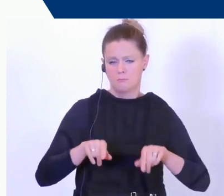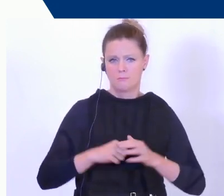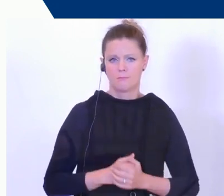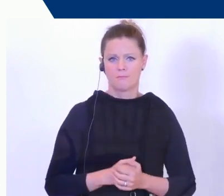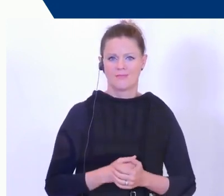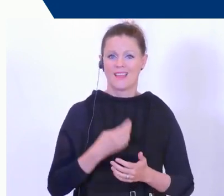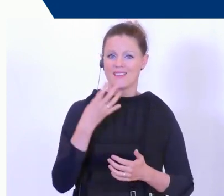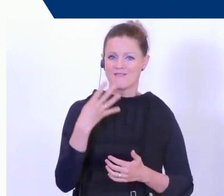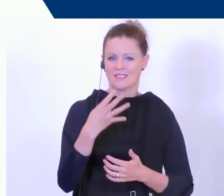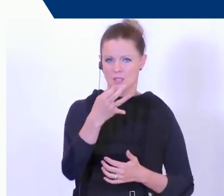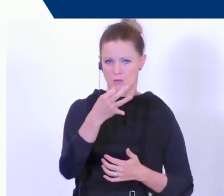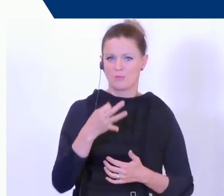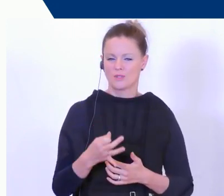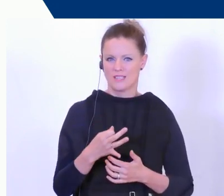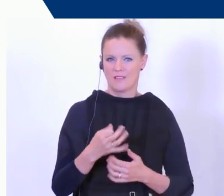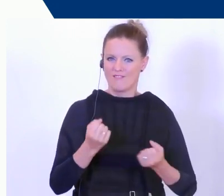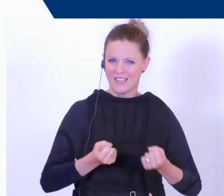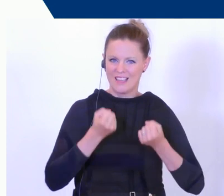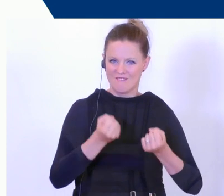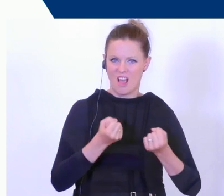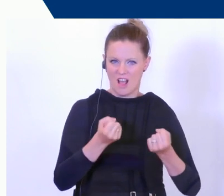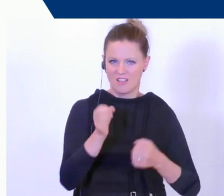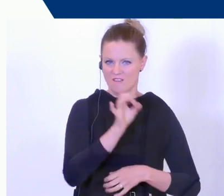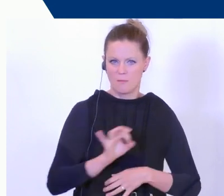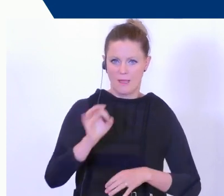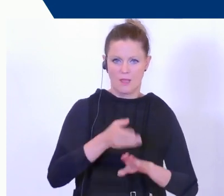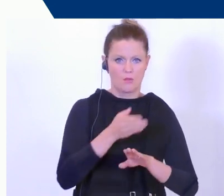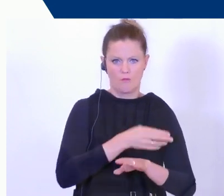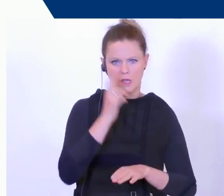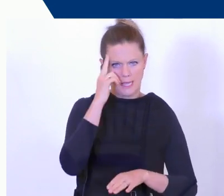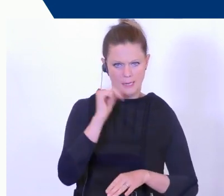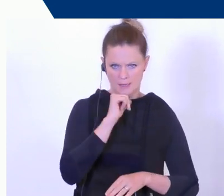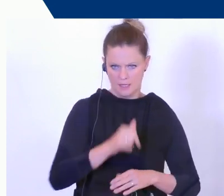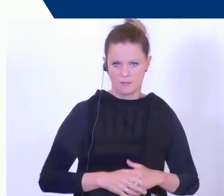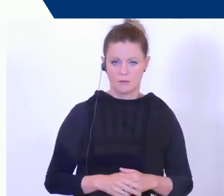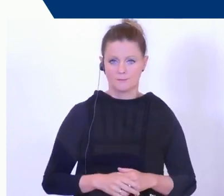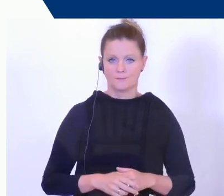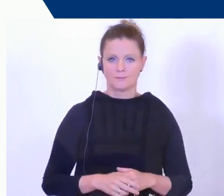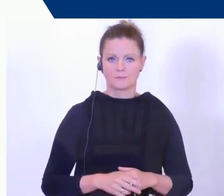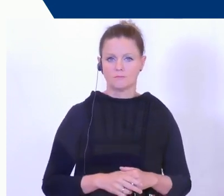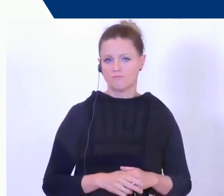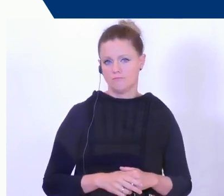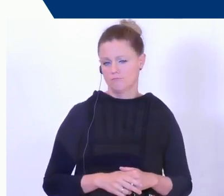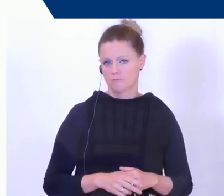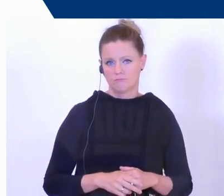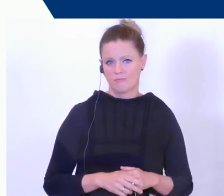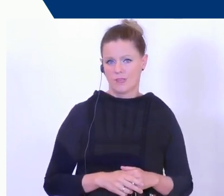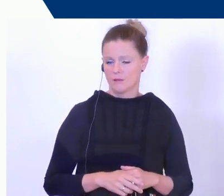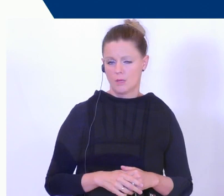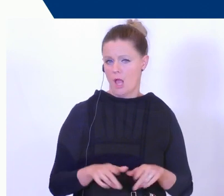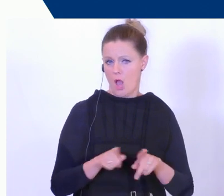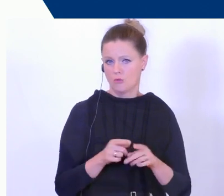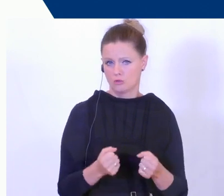Gewaltdelikten kennen sich, bei diesen Gewaltdelikten kennen sich vorher nicht. Aber das haben wir nach wie vor ganz genau unter